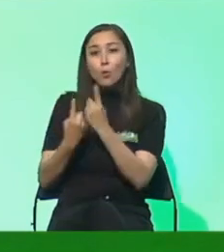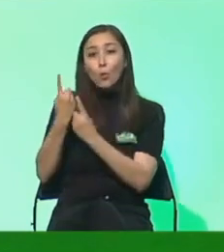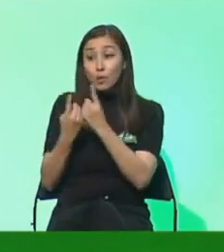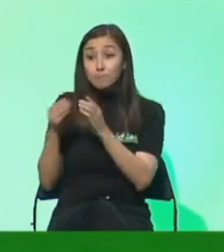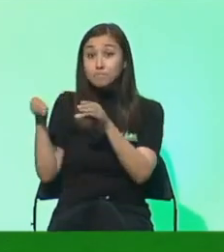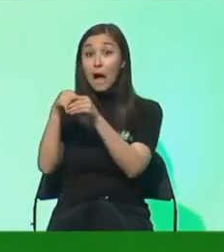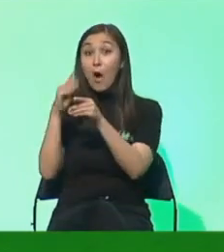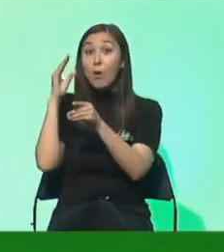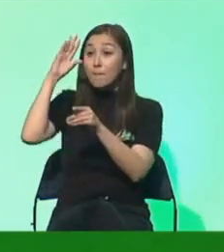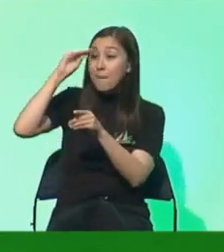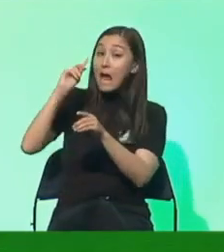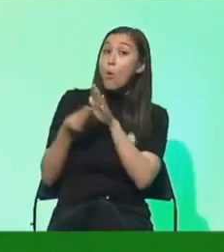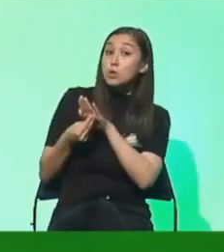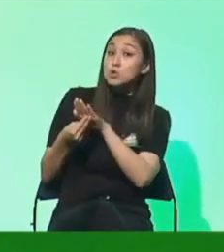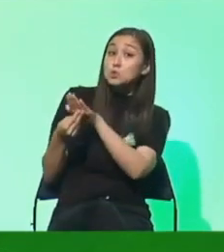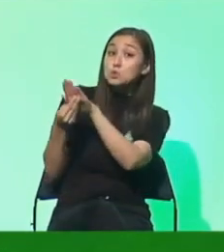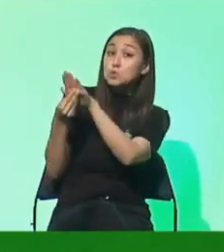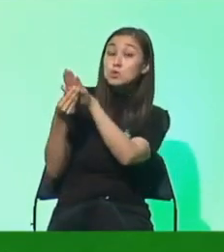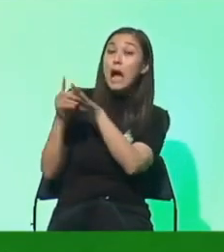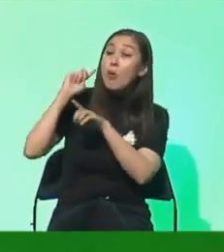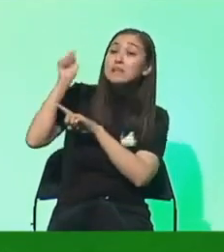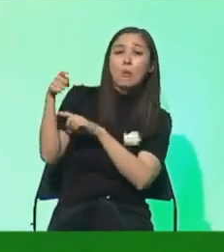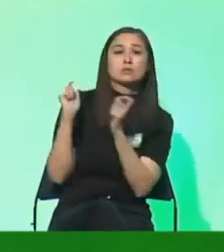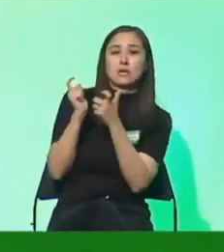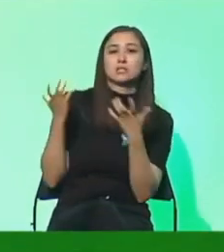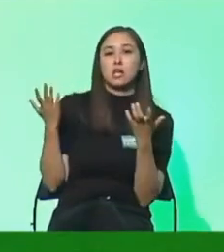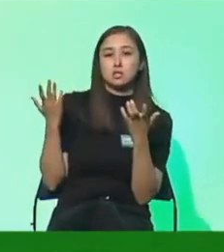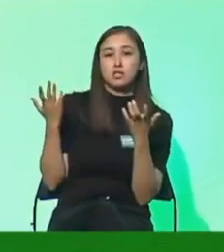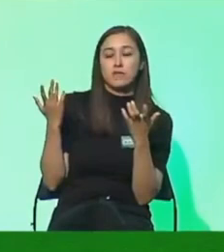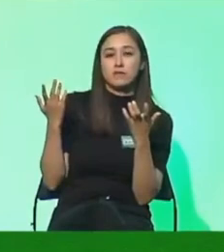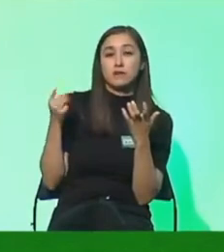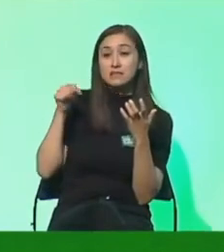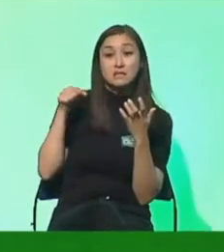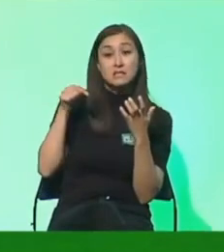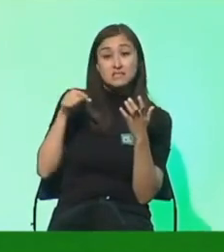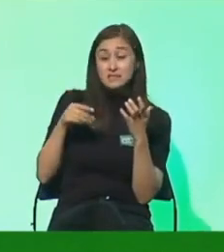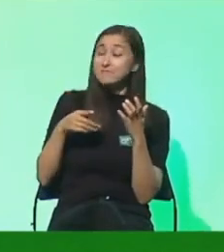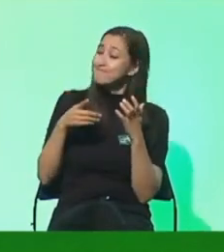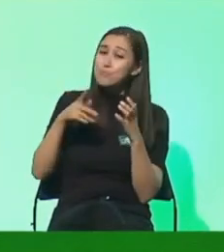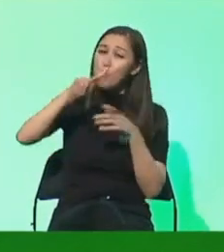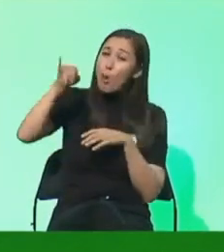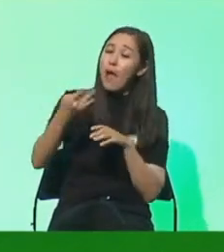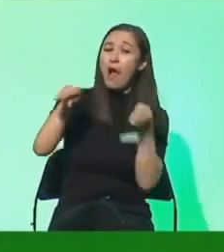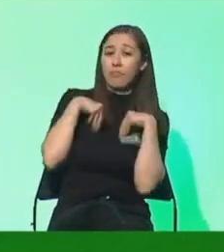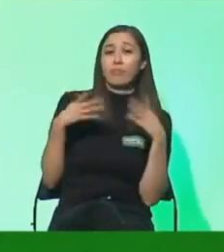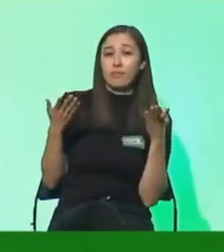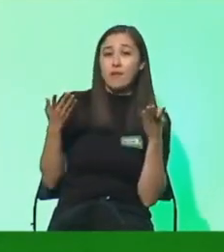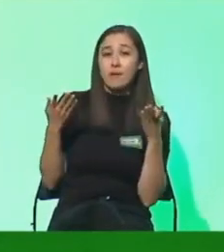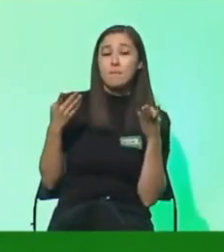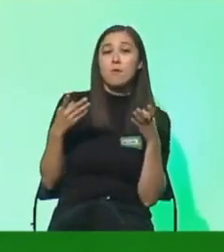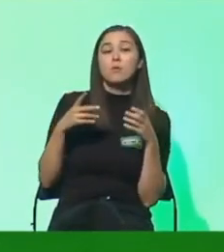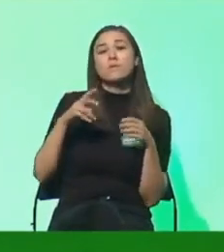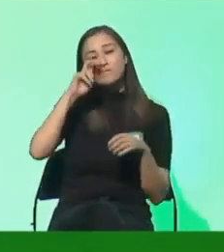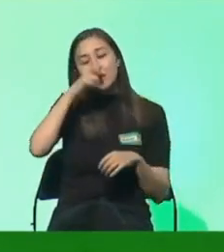Männern, bei uns Grünen sowieso, aber auch draußen in der Gesellschaft, werden dieses Jahrhundertwerk annehmen. Und wir werden dafür sorgen, dass Frauen